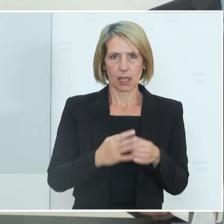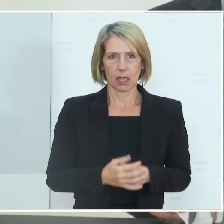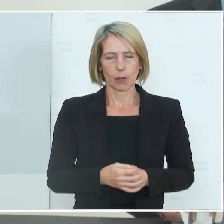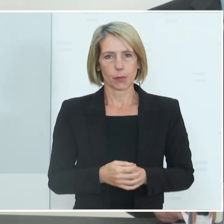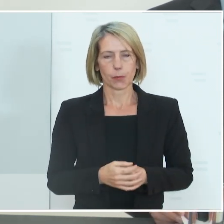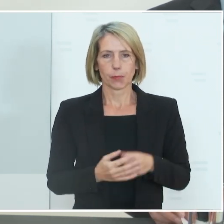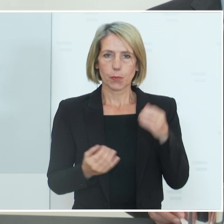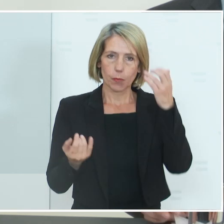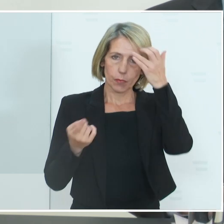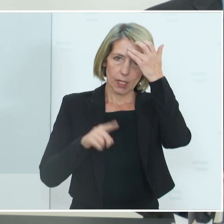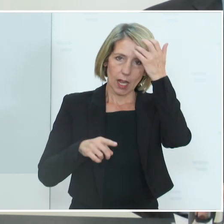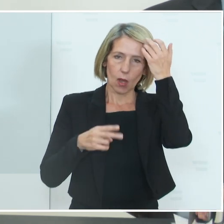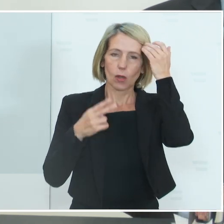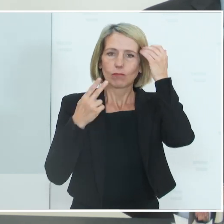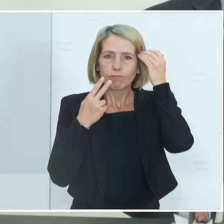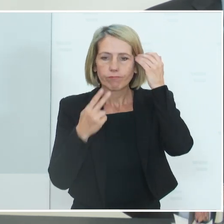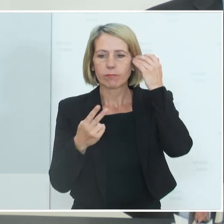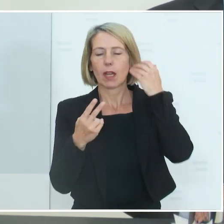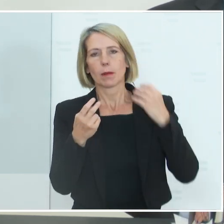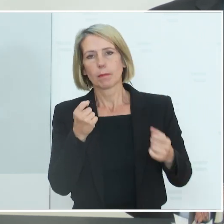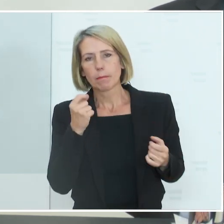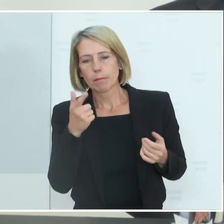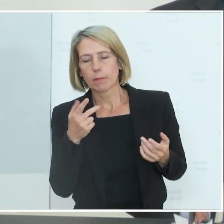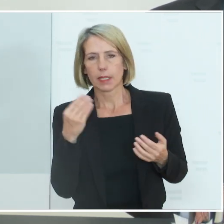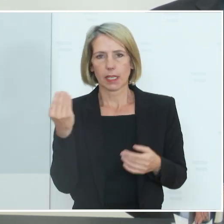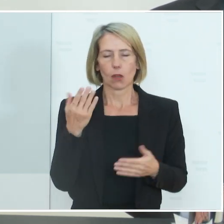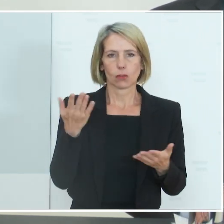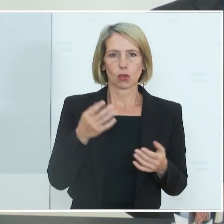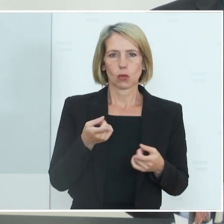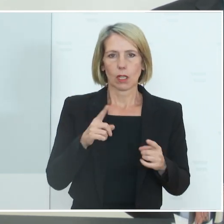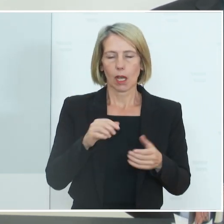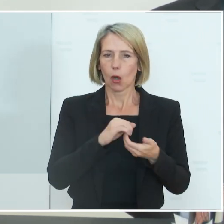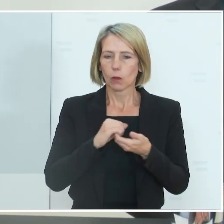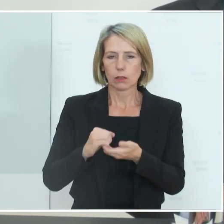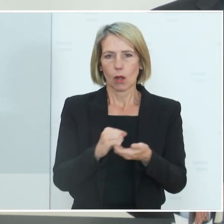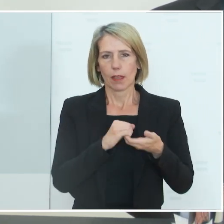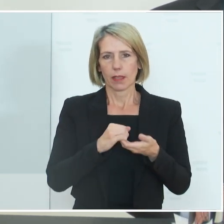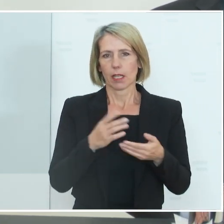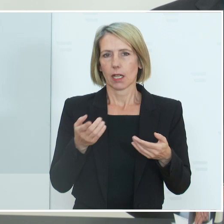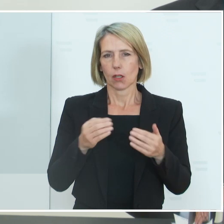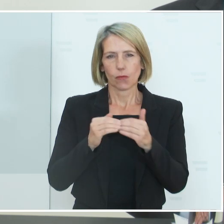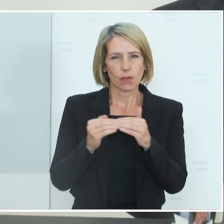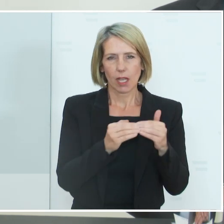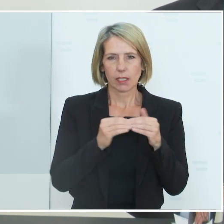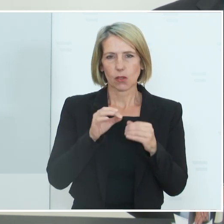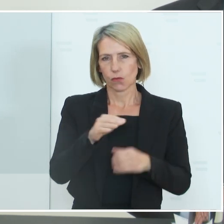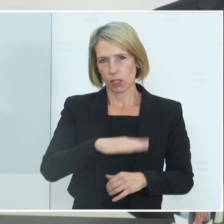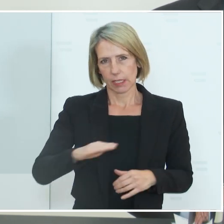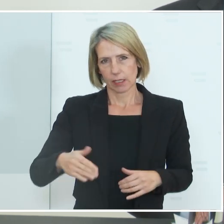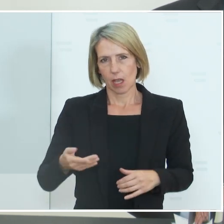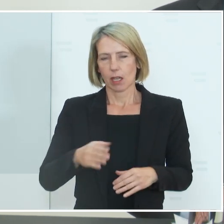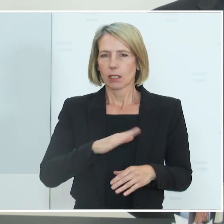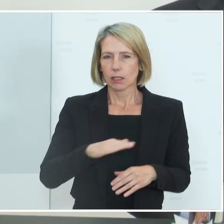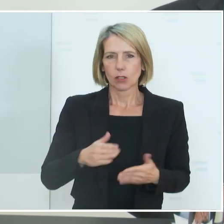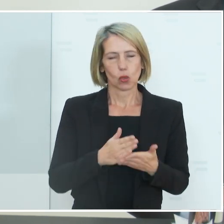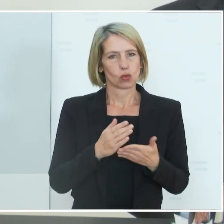Auch mit Blick auf die Schulen, das ist für mich eine Frage von Fairness und Solidarität, denn auch für die Kinder gilt ja schon und gehört schon lange